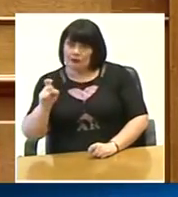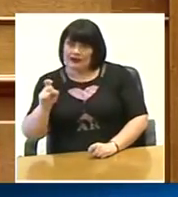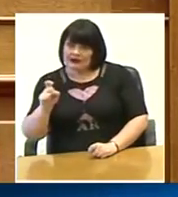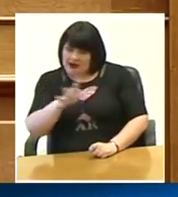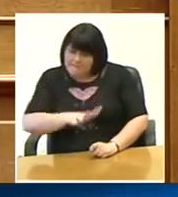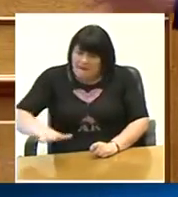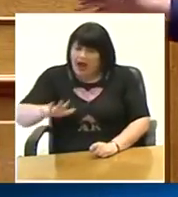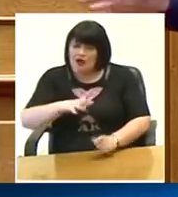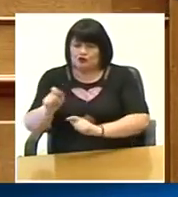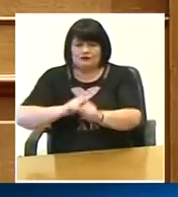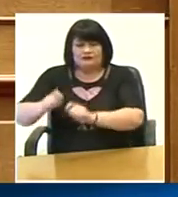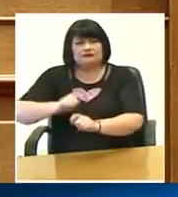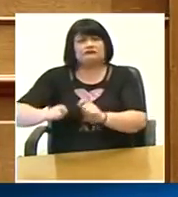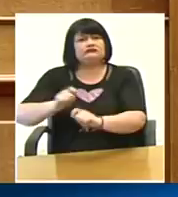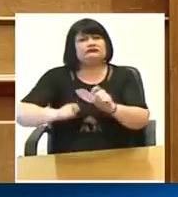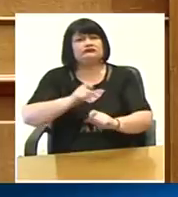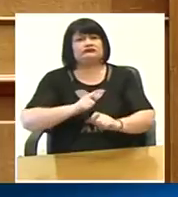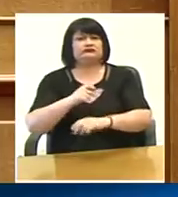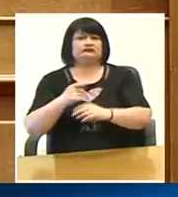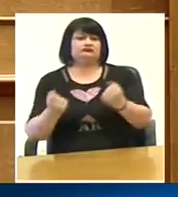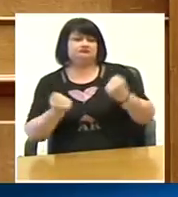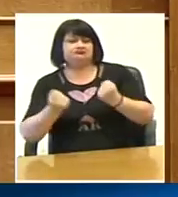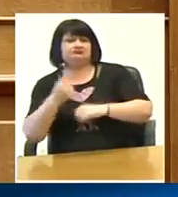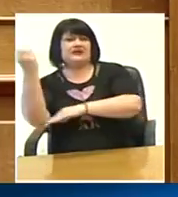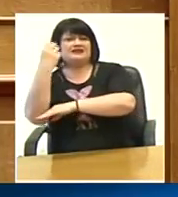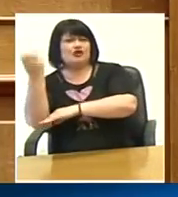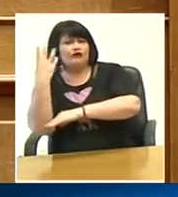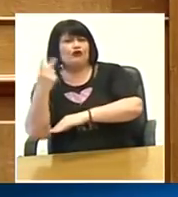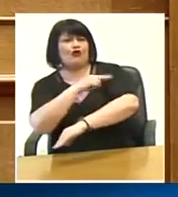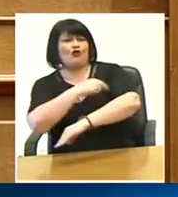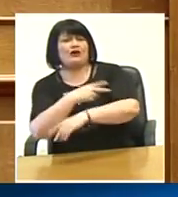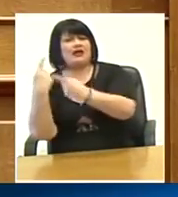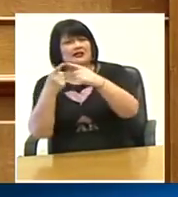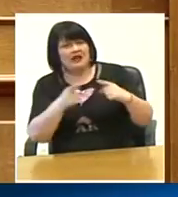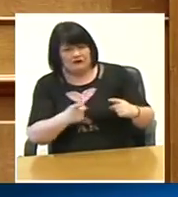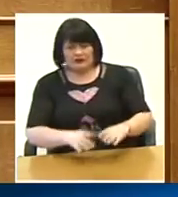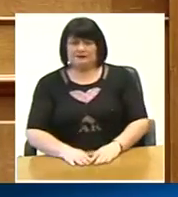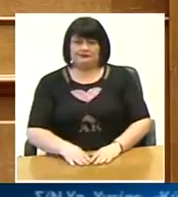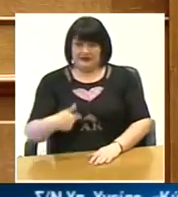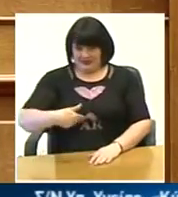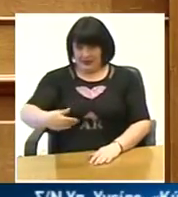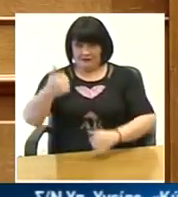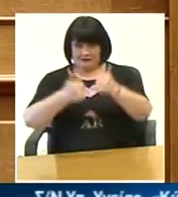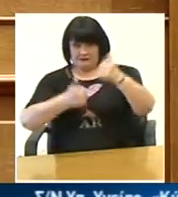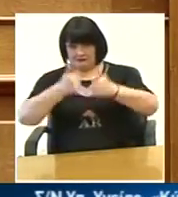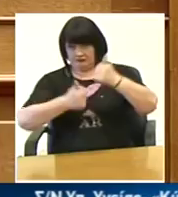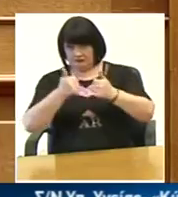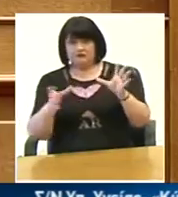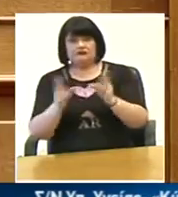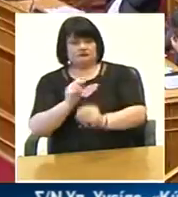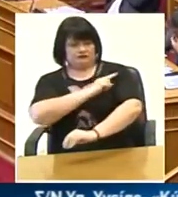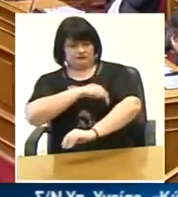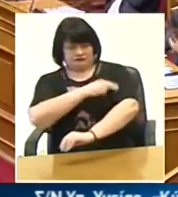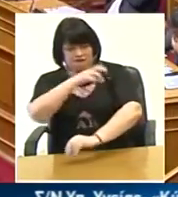από εκεί ας πούμε ήταν ένα κομμάτι των ασθενοφόρων υλοποιούμε και ήδη προκυρίζονται διαγωνισμοί σε πολλά νοσοκομεία από τα